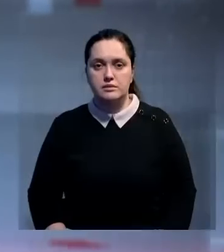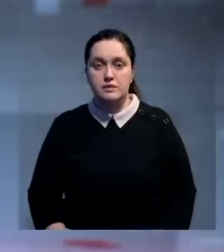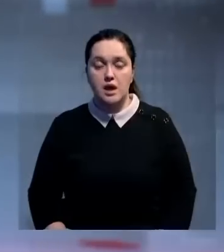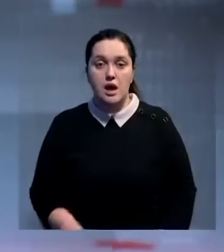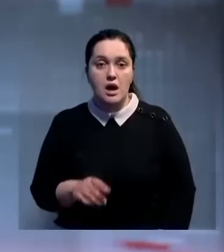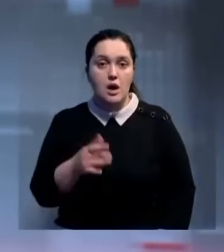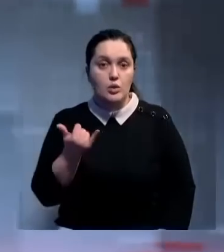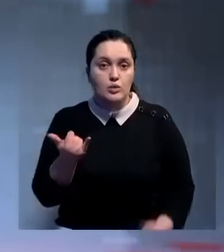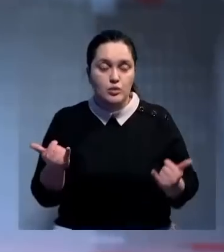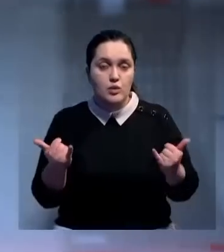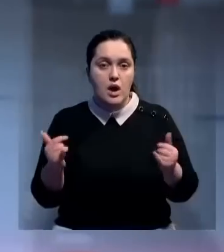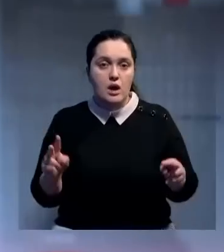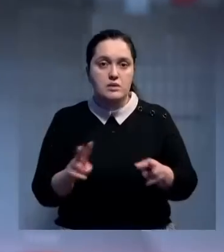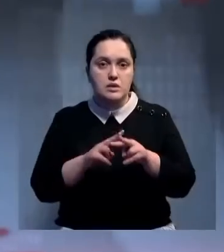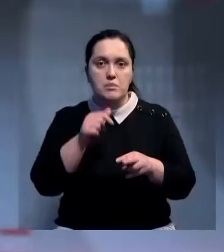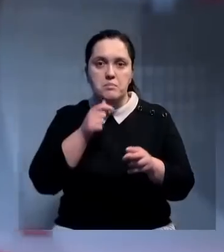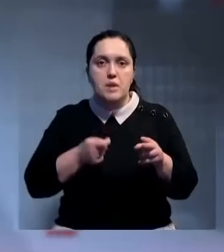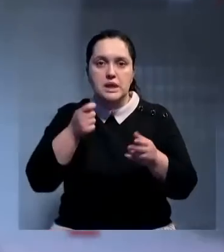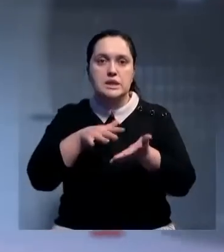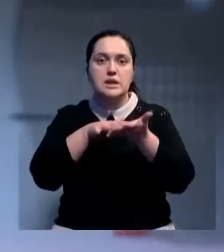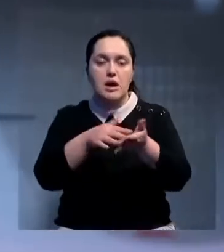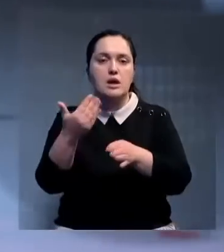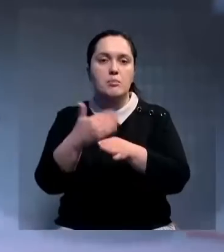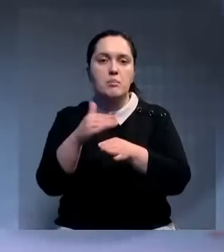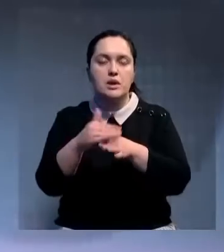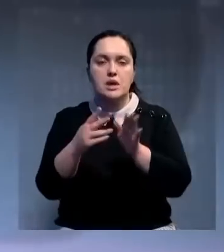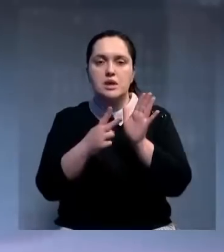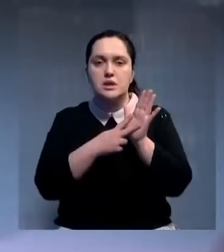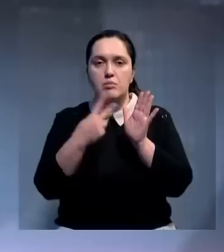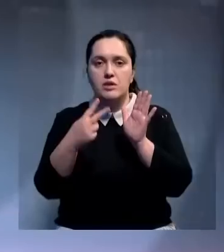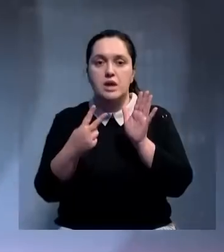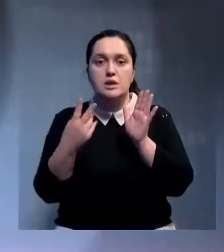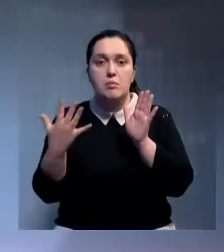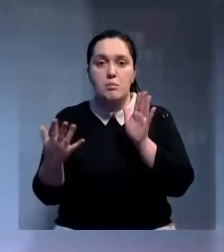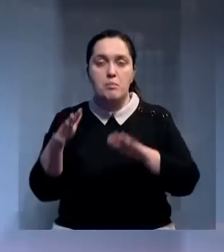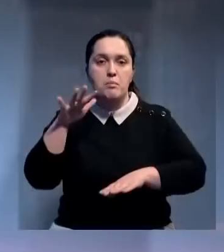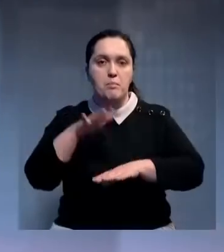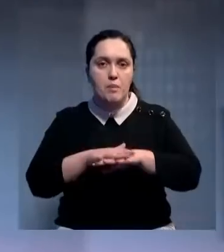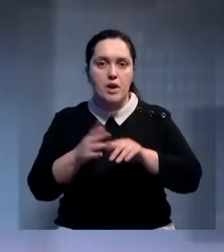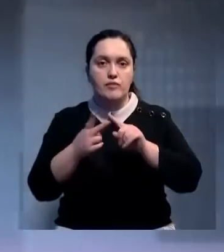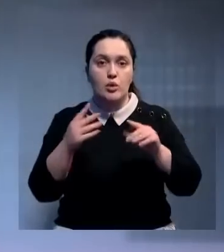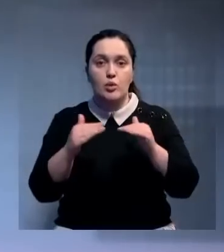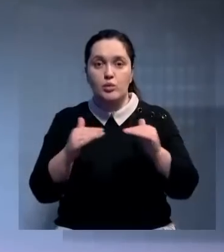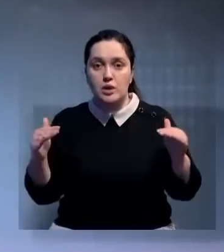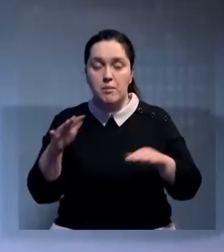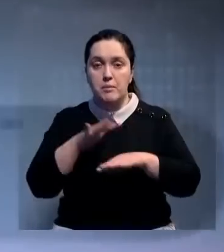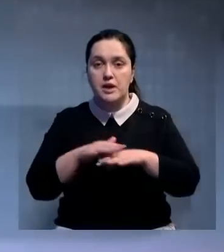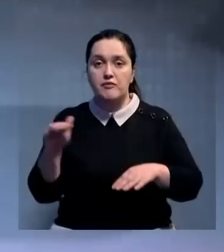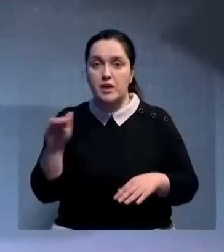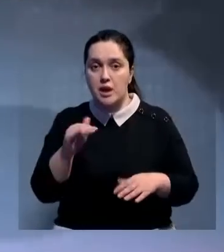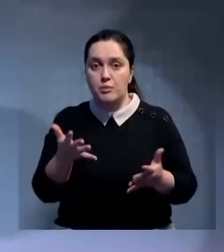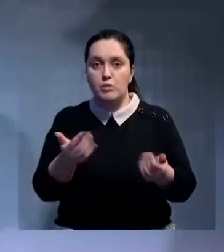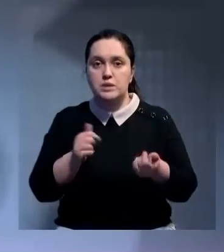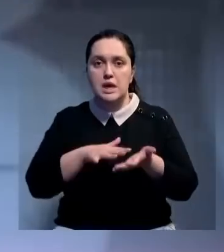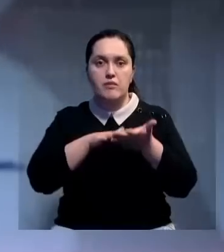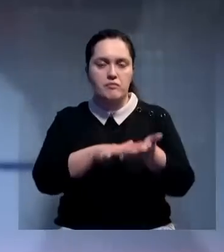Сотни астанчан сегодня пытались подать заявку на ипотеку 7-20-25 в одном из банков второго уровня. Другие банки в